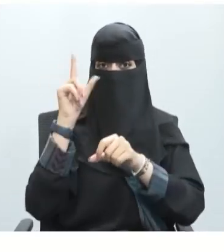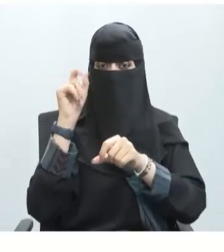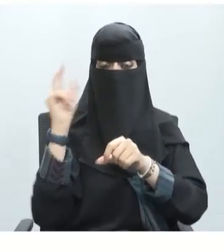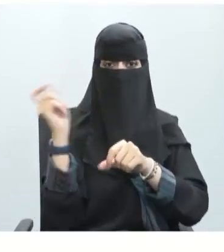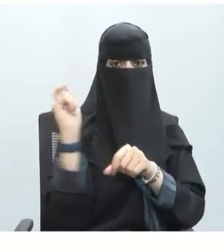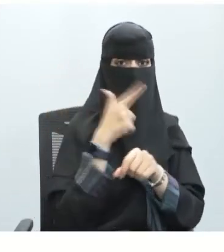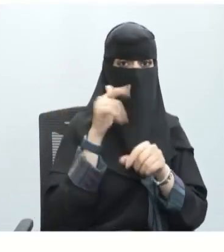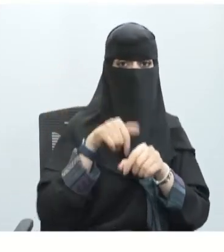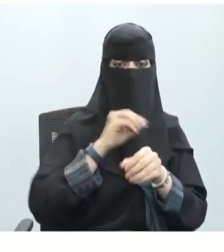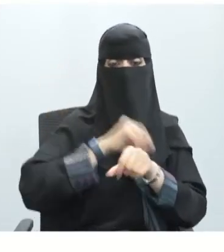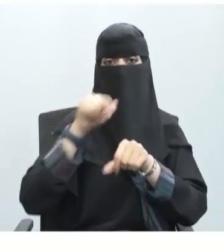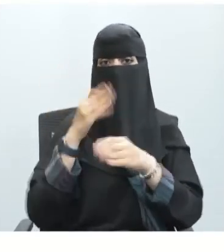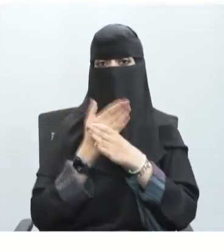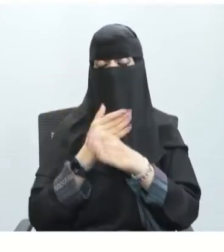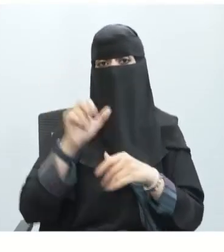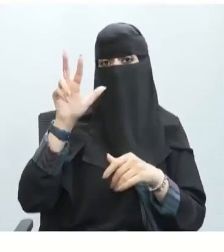النقل الوثبي